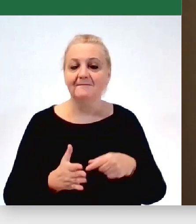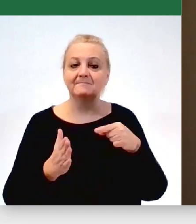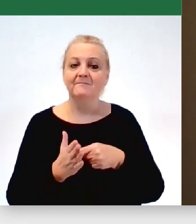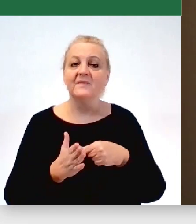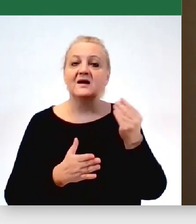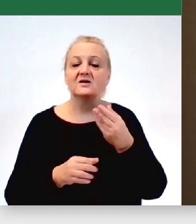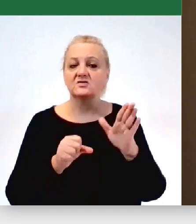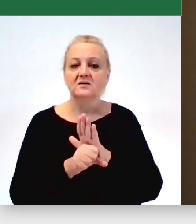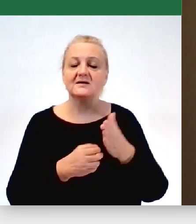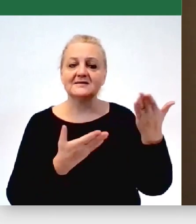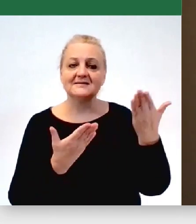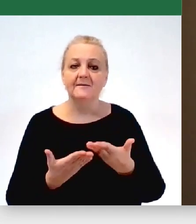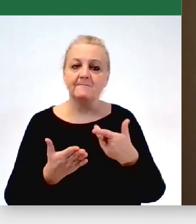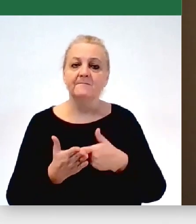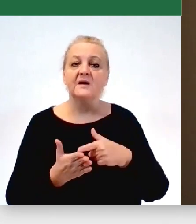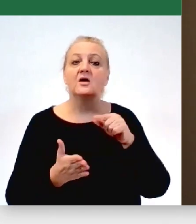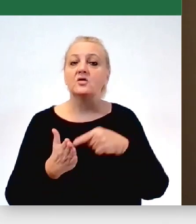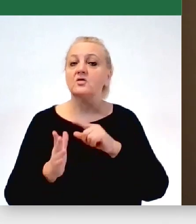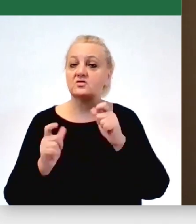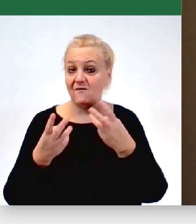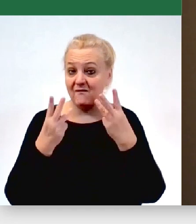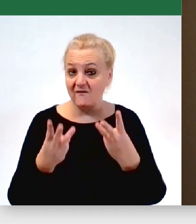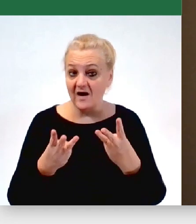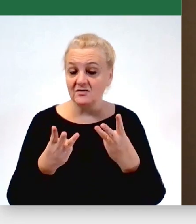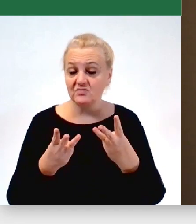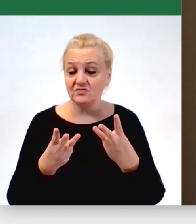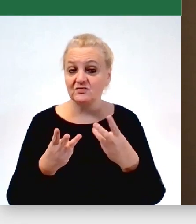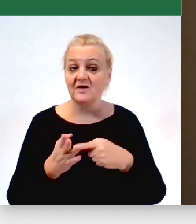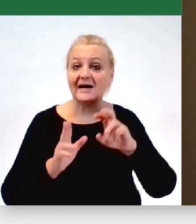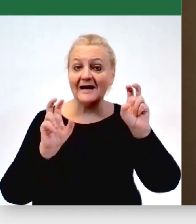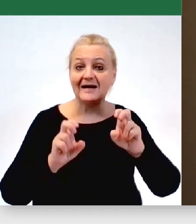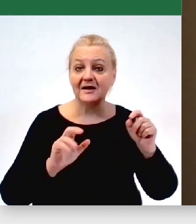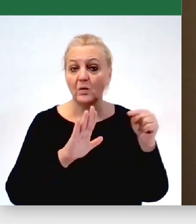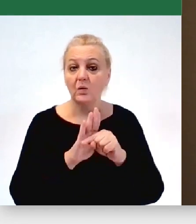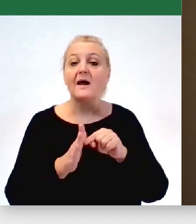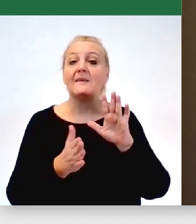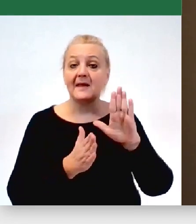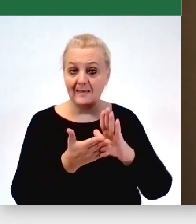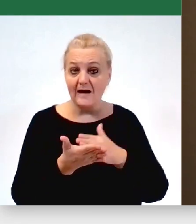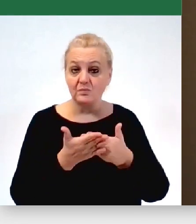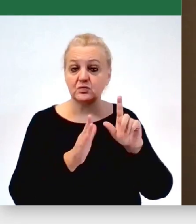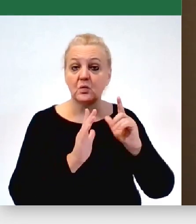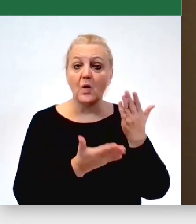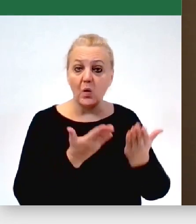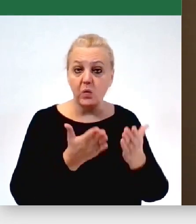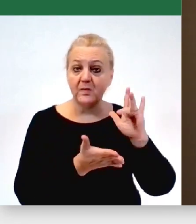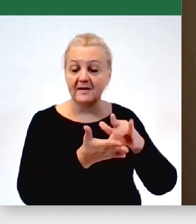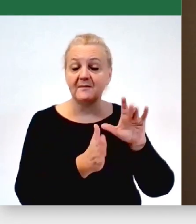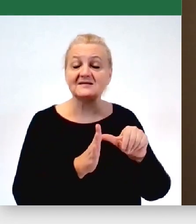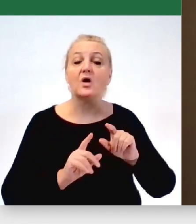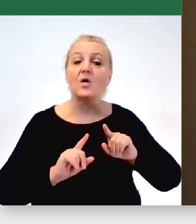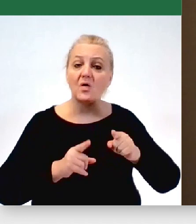uzupełnieniu, zapraszając to, co też istotne, co się ujawniło przy kryzysie uchodźczym między innymi w Lublinie, że organizacje społeczne, te, które działają we